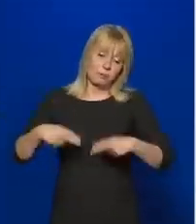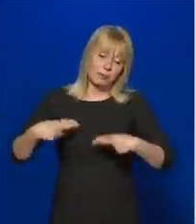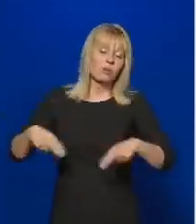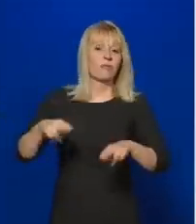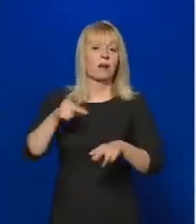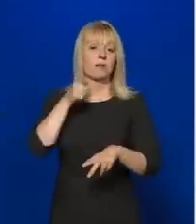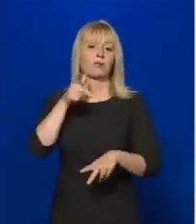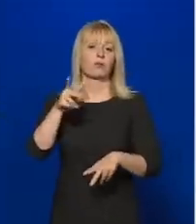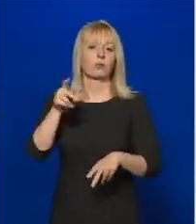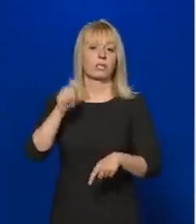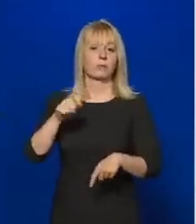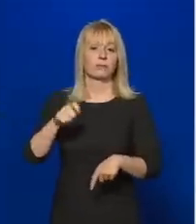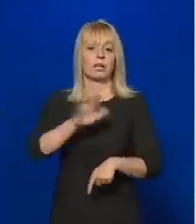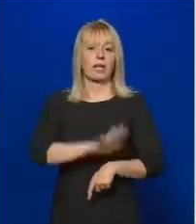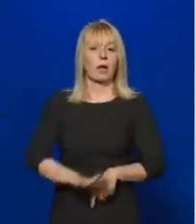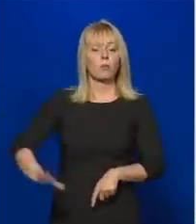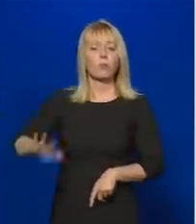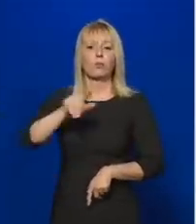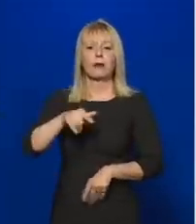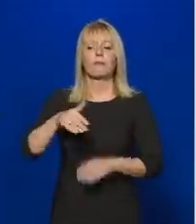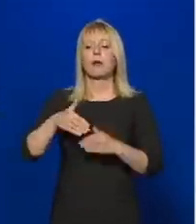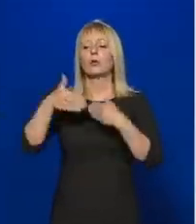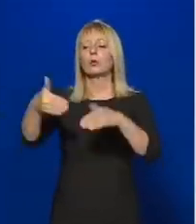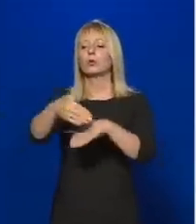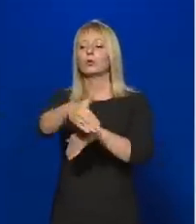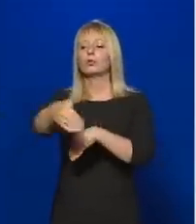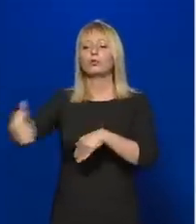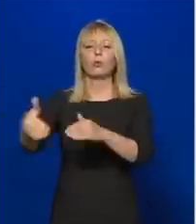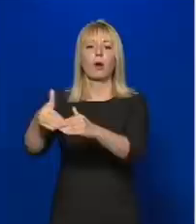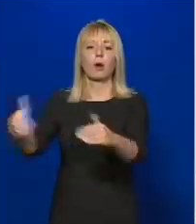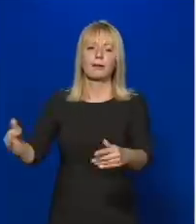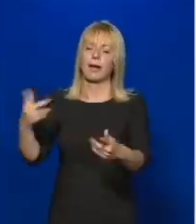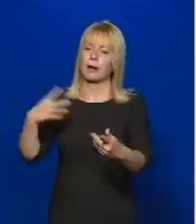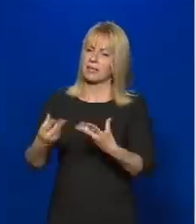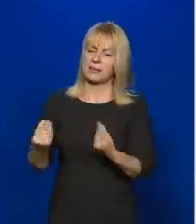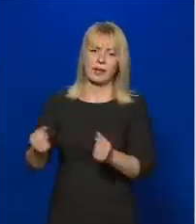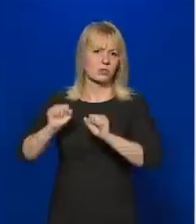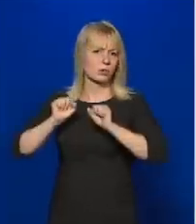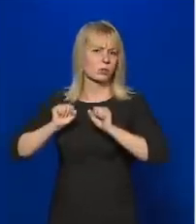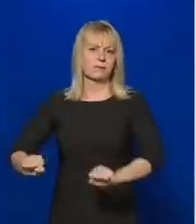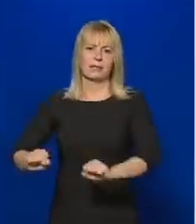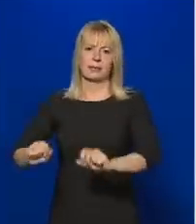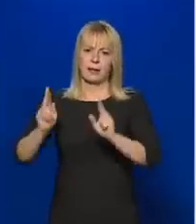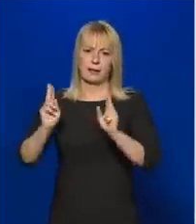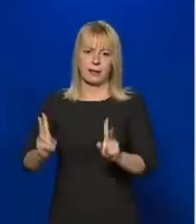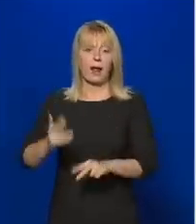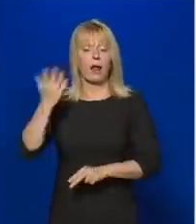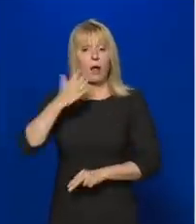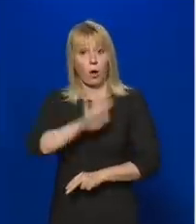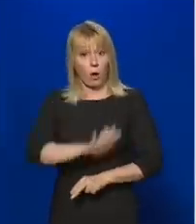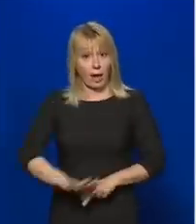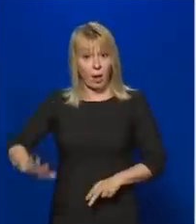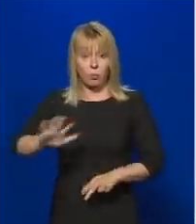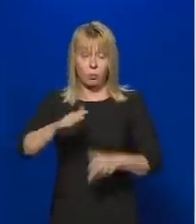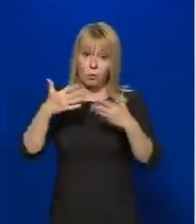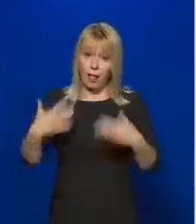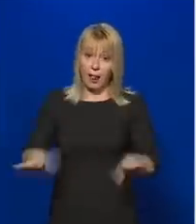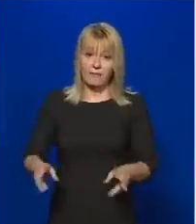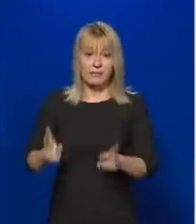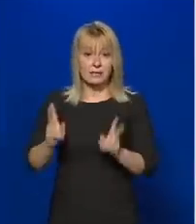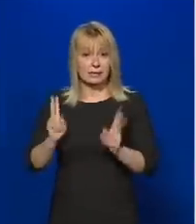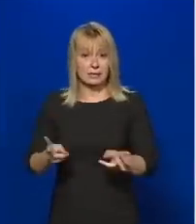fogjuk képviselni Európában, hogy a külső határokat minden eszközzel védeni kell. Hogyha Európa elveszíti azt a